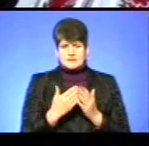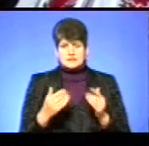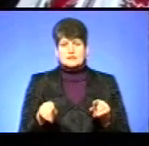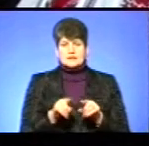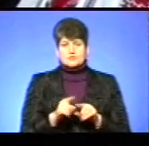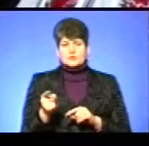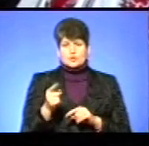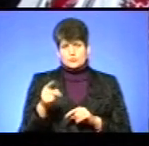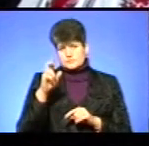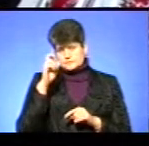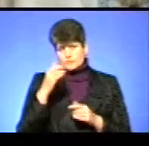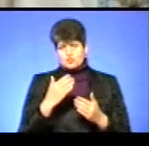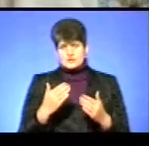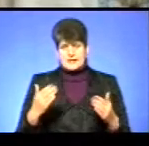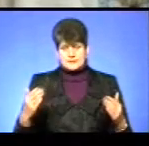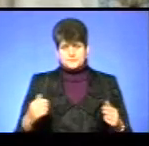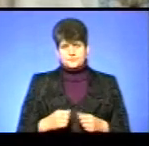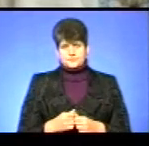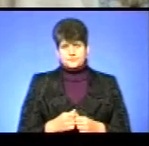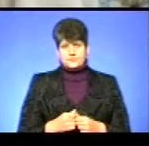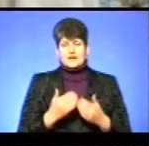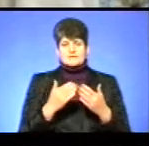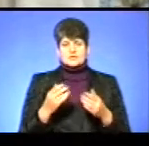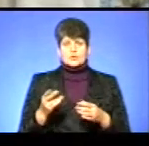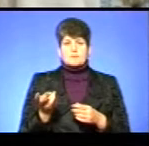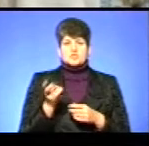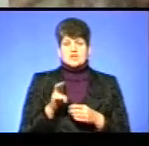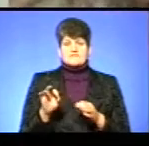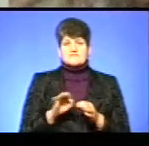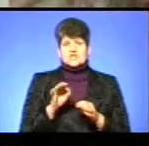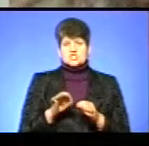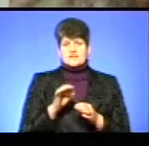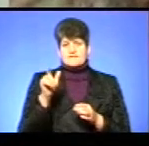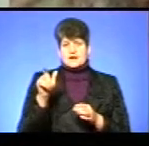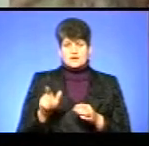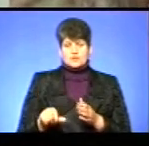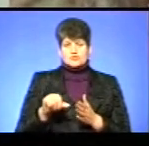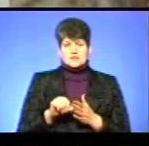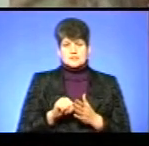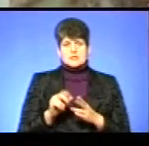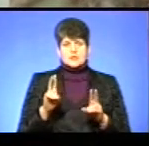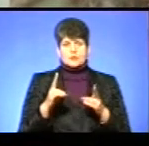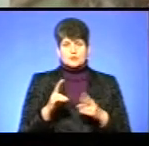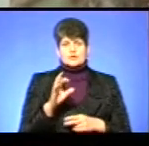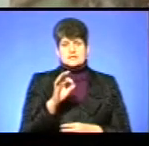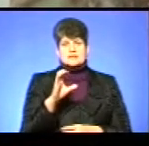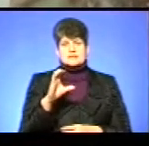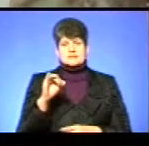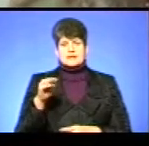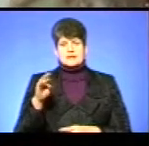Тернопільському краєзначому музеї. На виставку прийшла вишивальниця, учасниця клубу Берегиня Олександра Ситник.